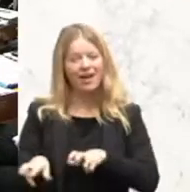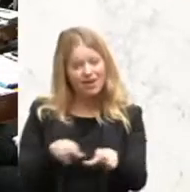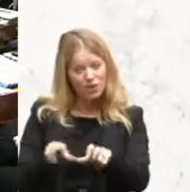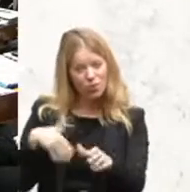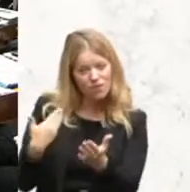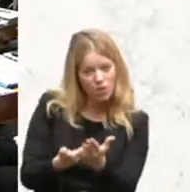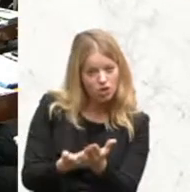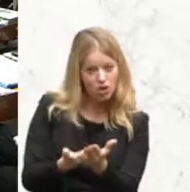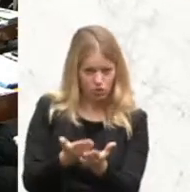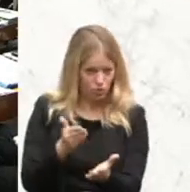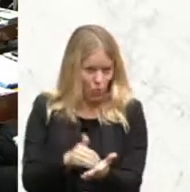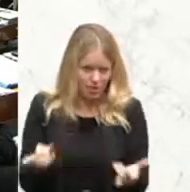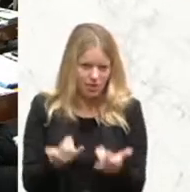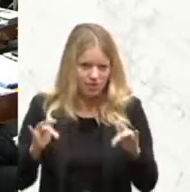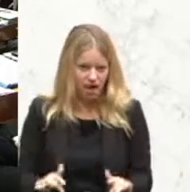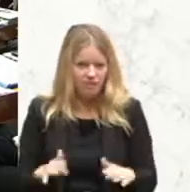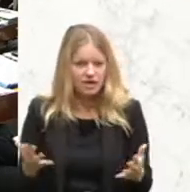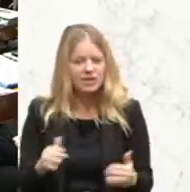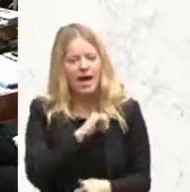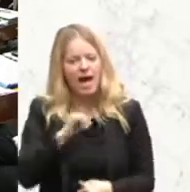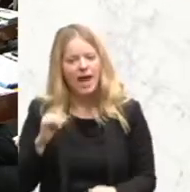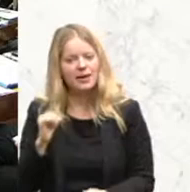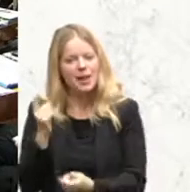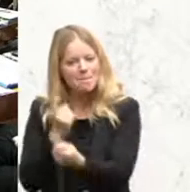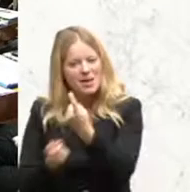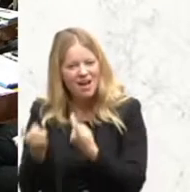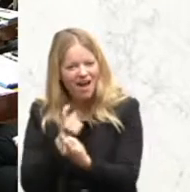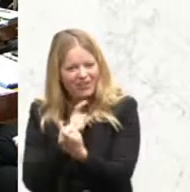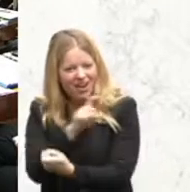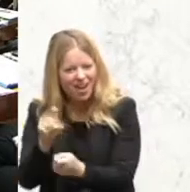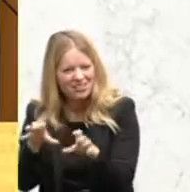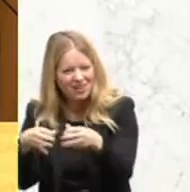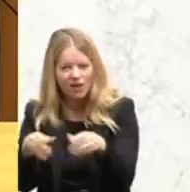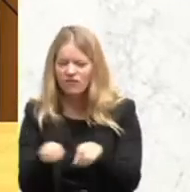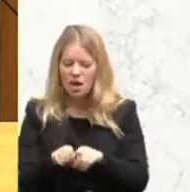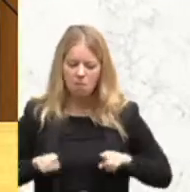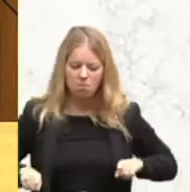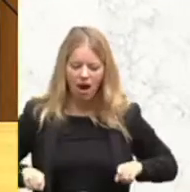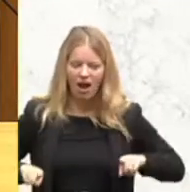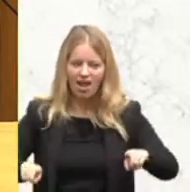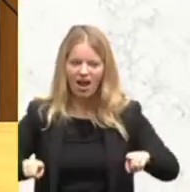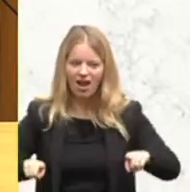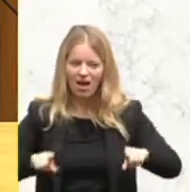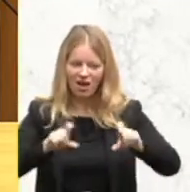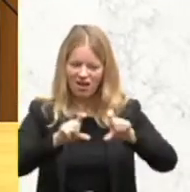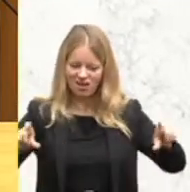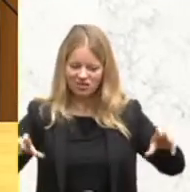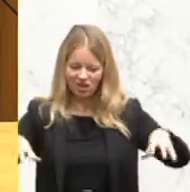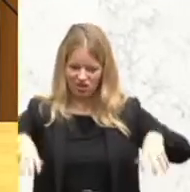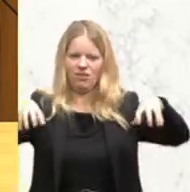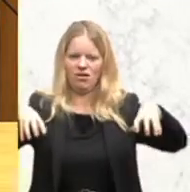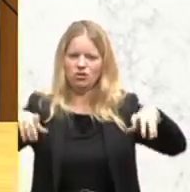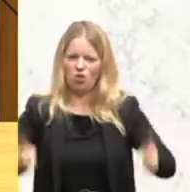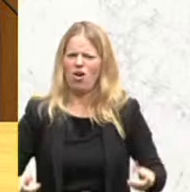dem Tisch liegen, eigene Migrantenklassen, Parallelklassen zu schaffen. Das ist genau das Gegenteil von Inklusion und von